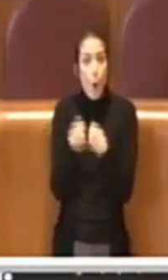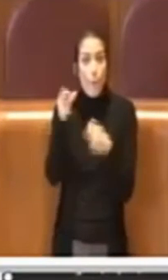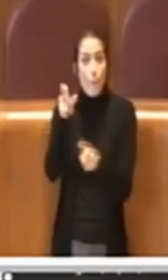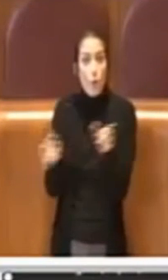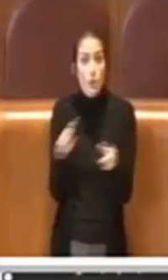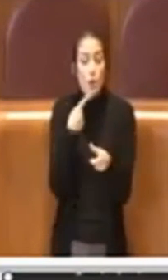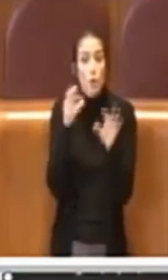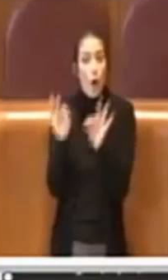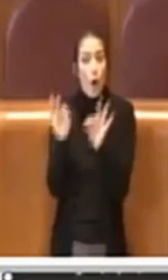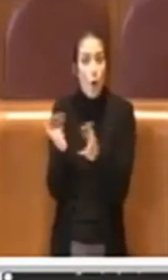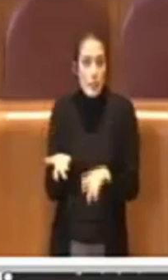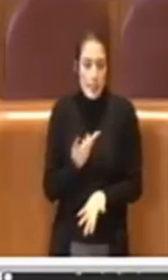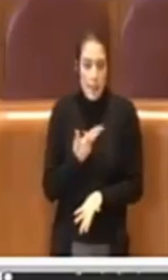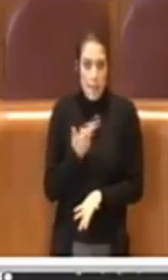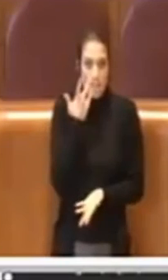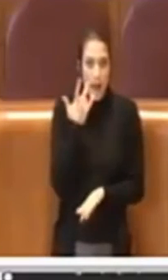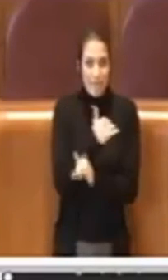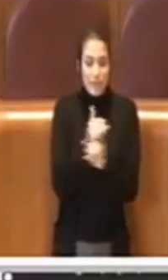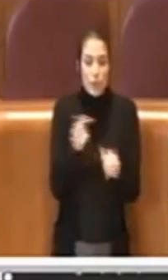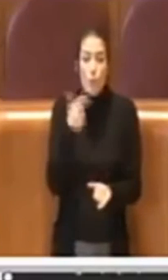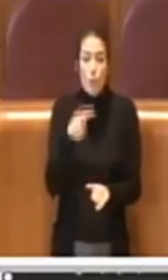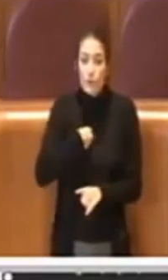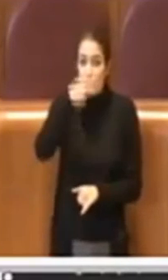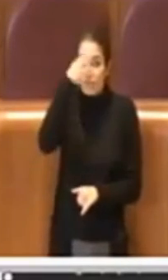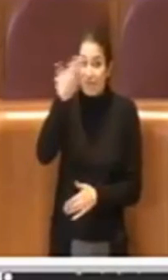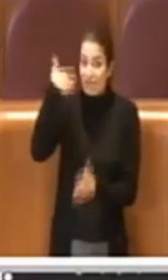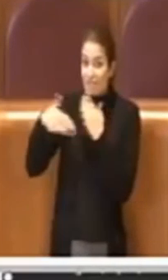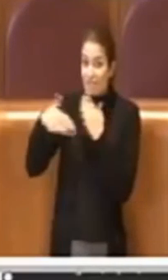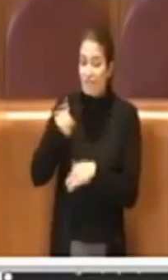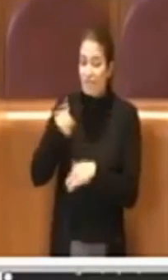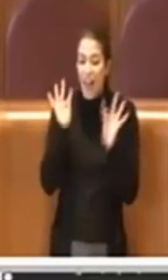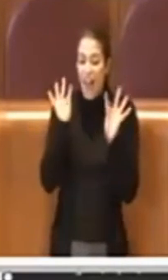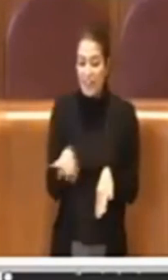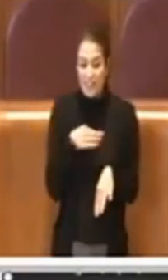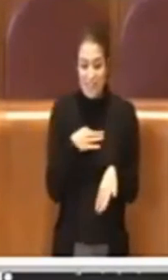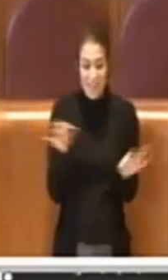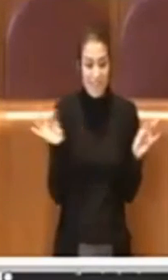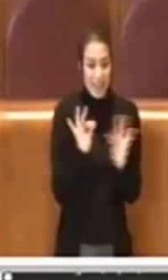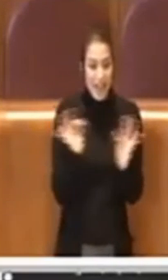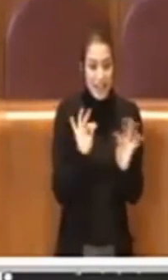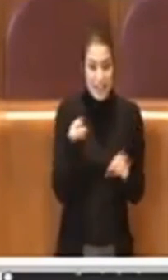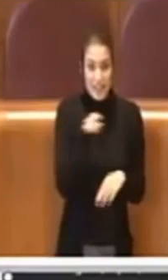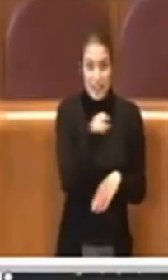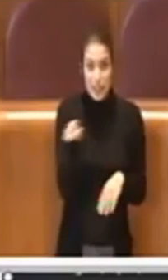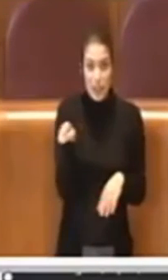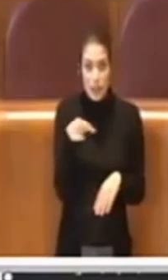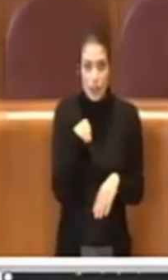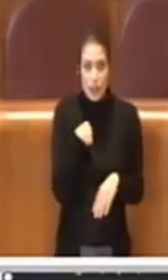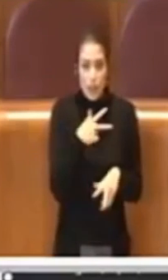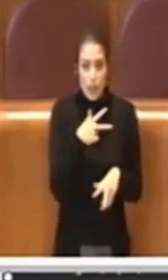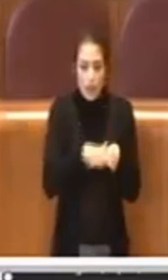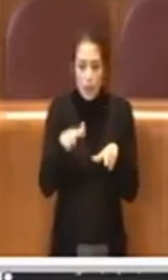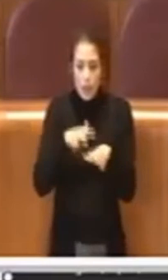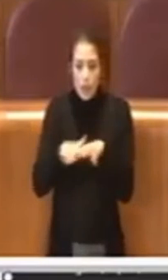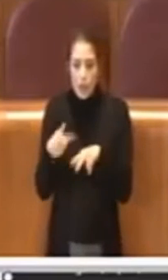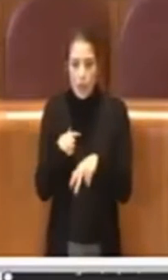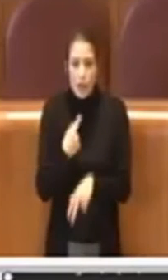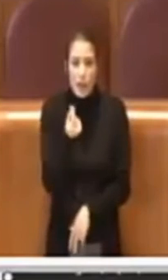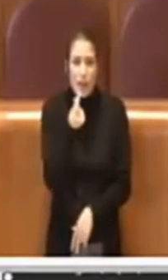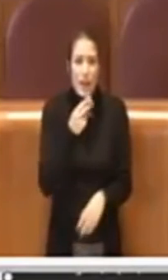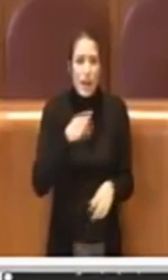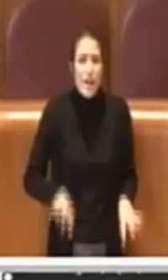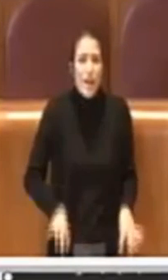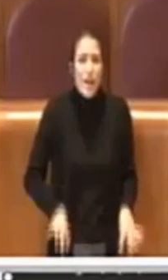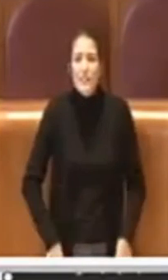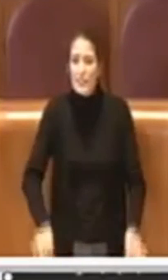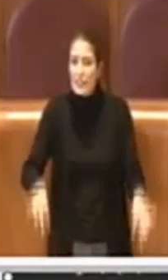noi ci ritroviamo che quando siamo arrivati noi i municipi ricevevano spiccioli, spiccioli, non avevano